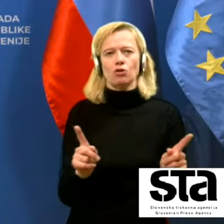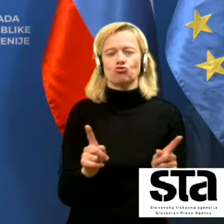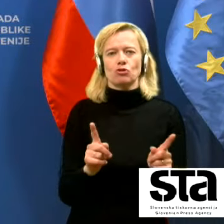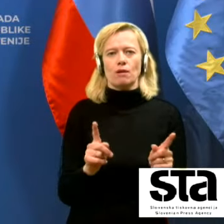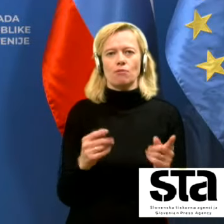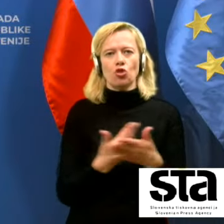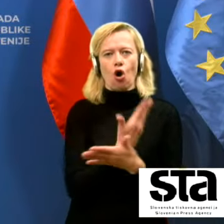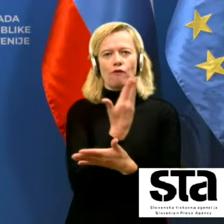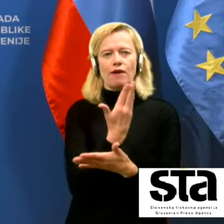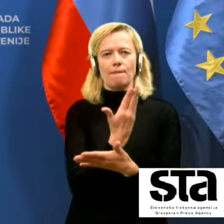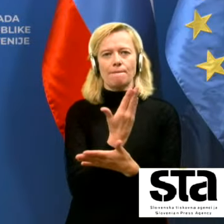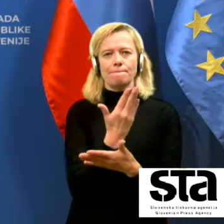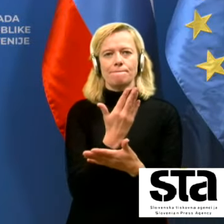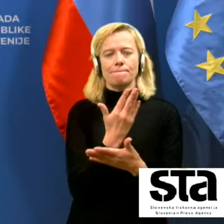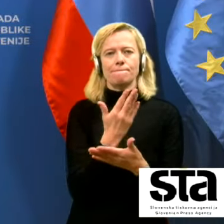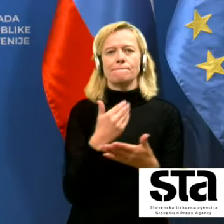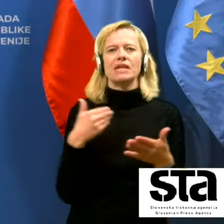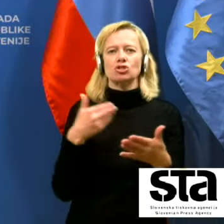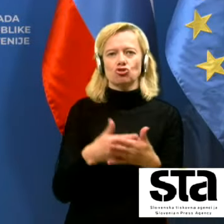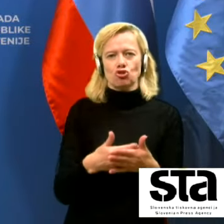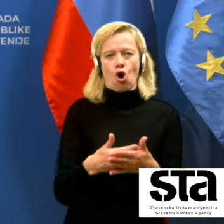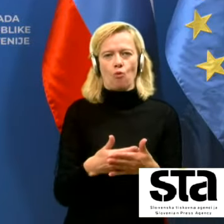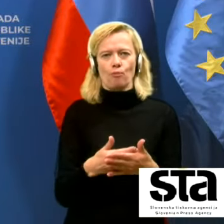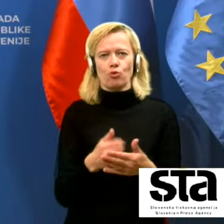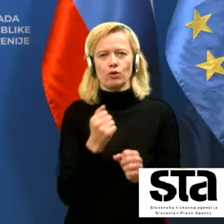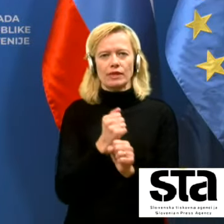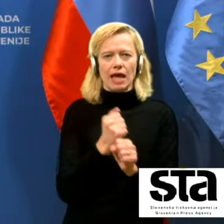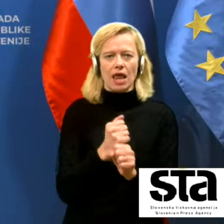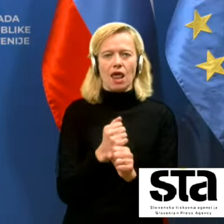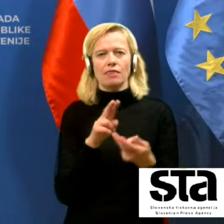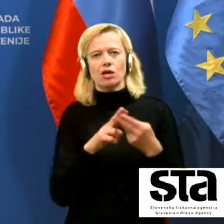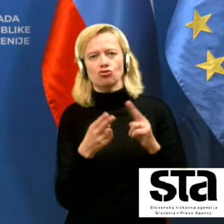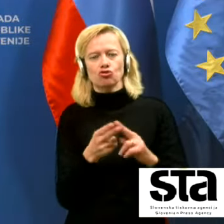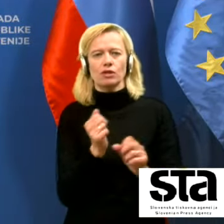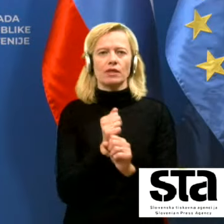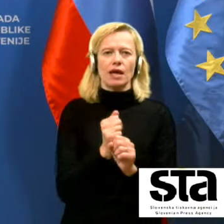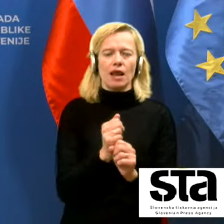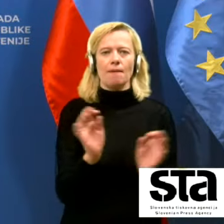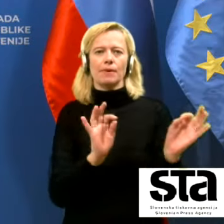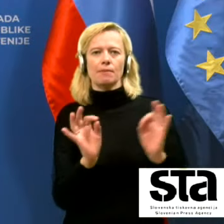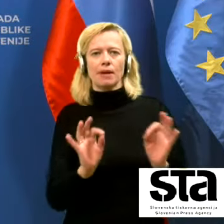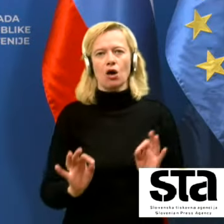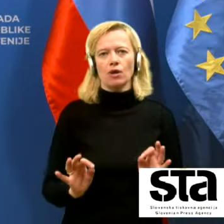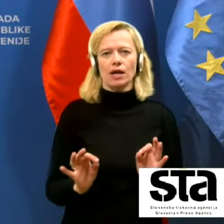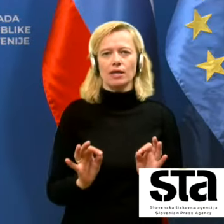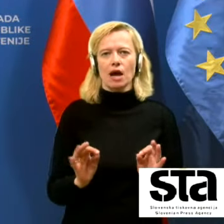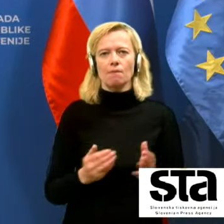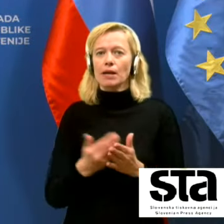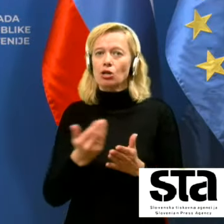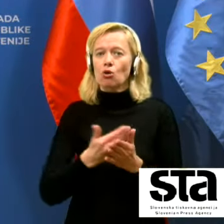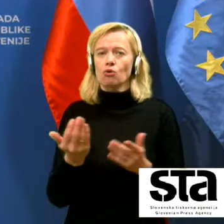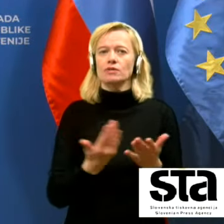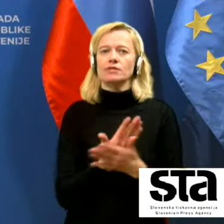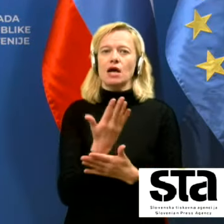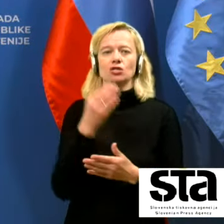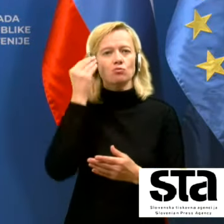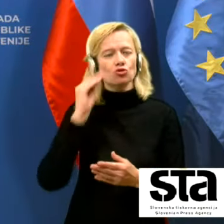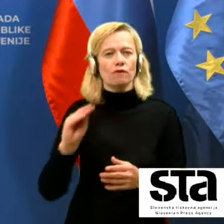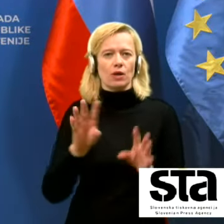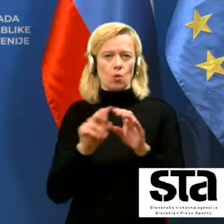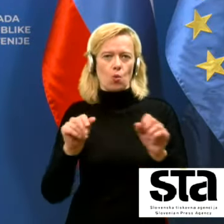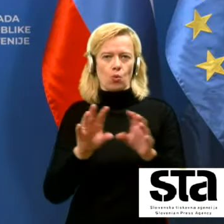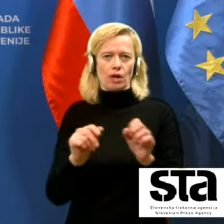pristopu strani dela in pripravljanja predlogov za spoštovanje ukrepov in samih